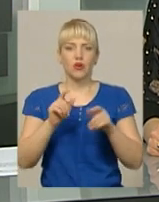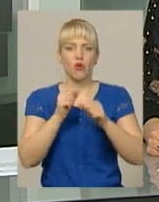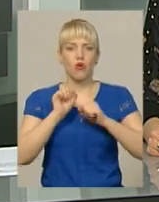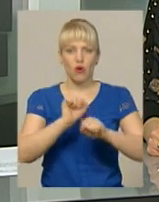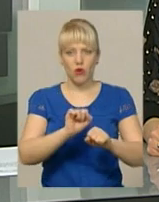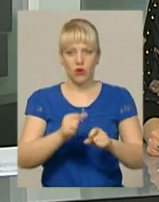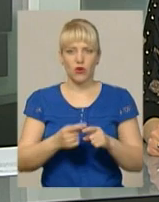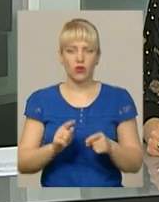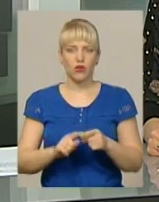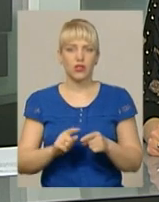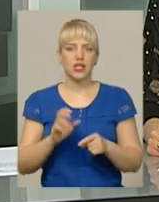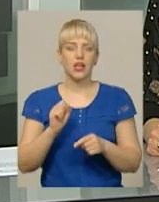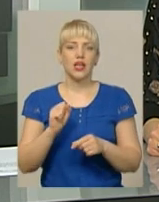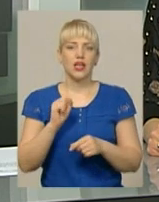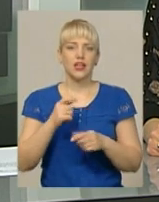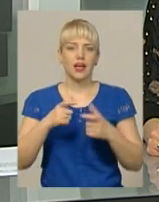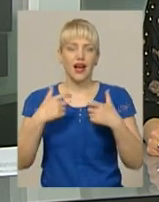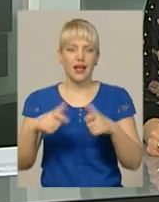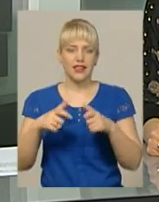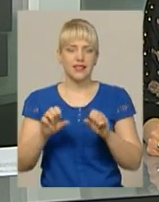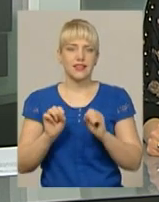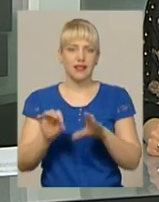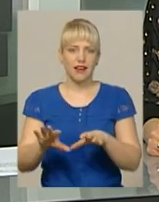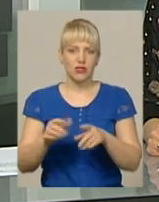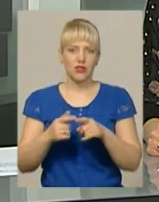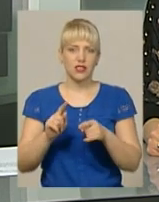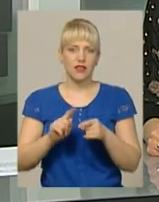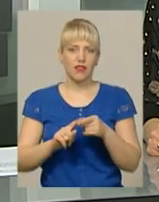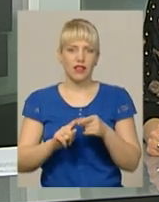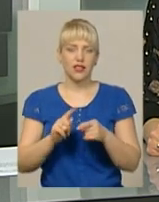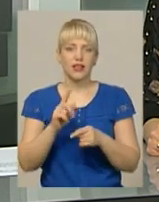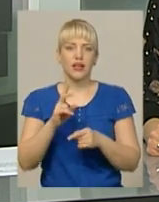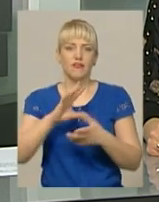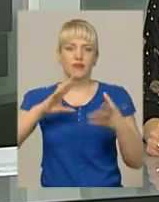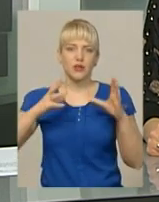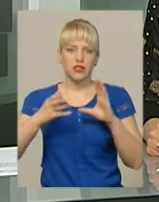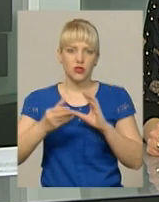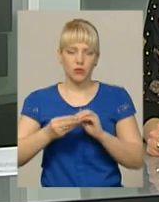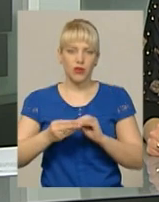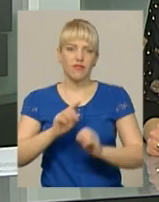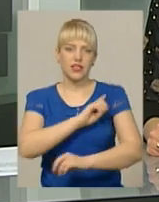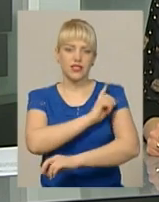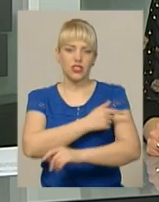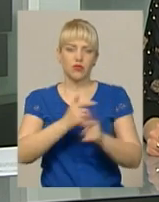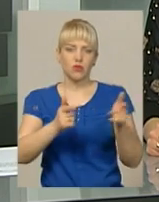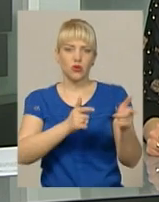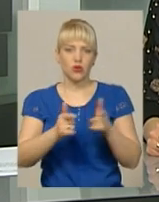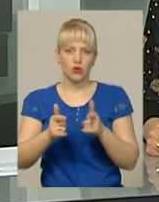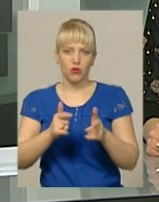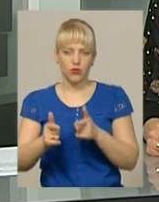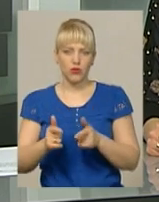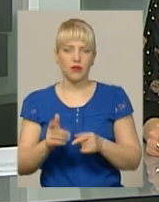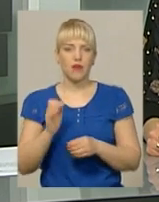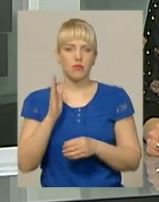атестації, який став в кеже начальник кафедри фізичної підготовки района Академії Андрій Мельников – підсумком фізичної підготовки майбутніх прикордонників.